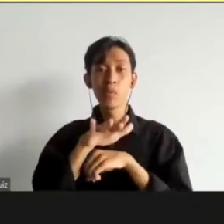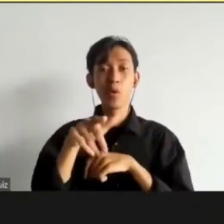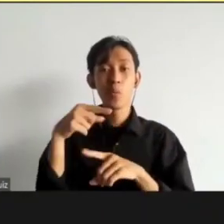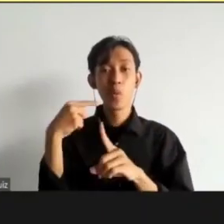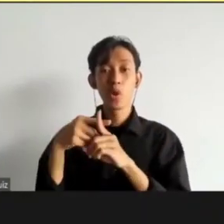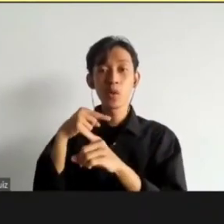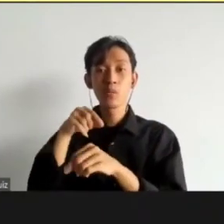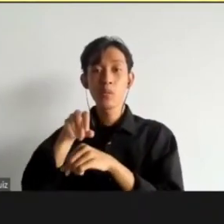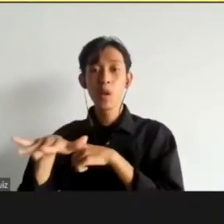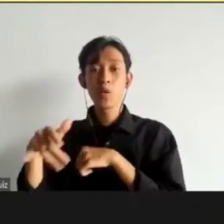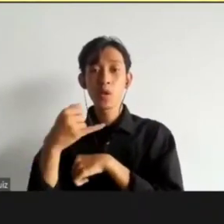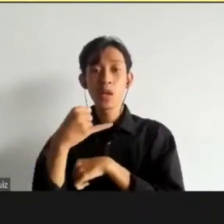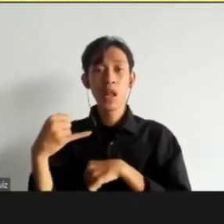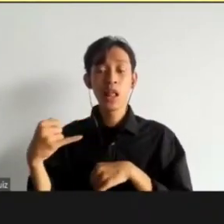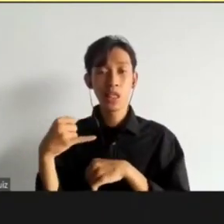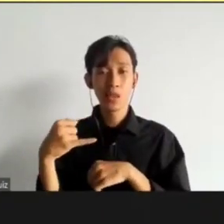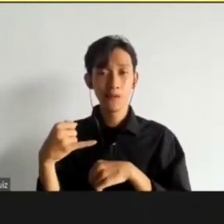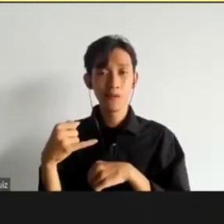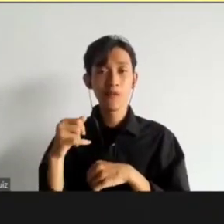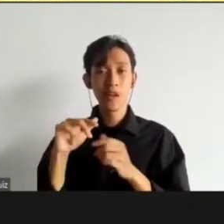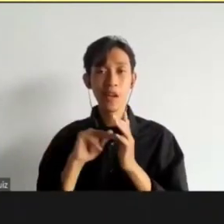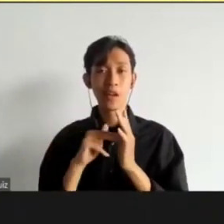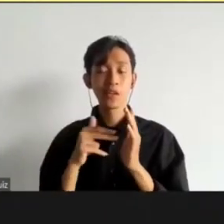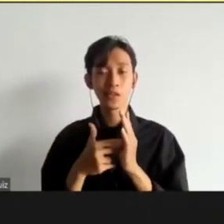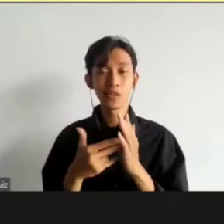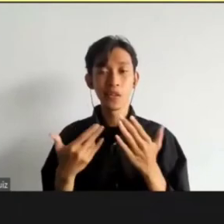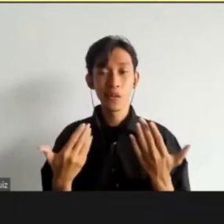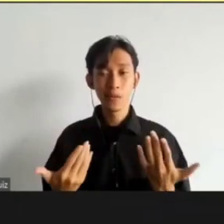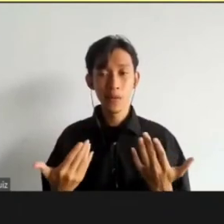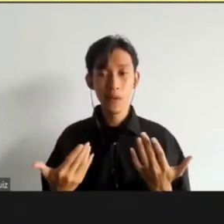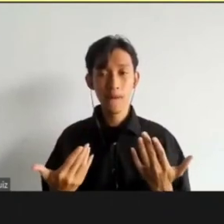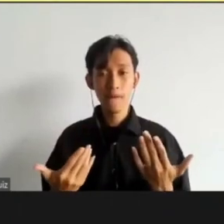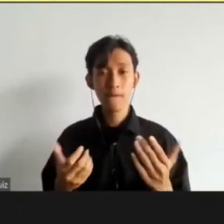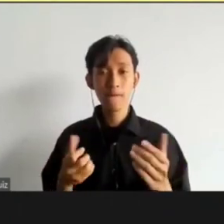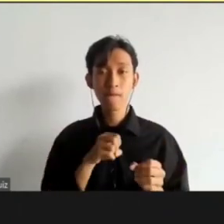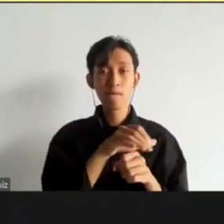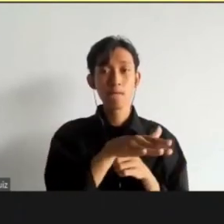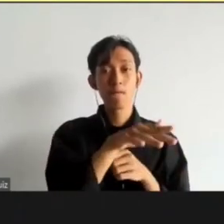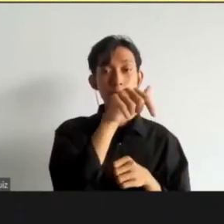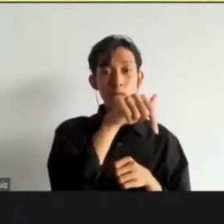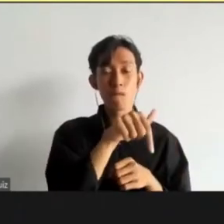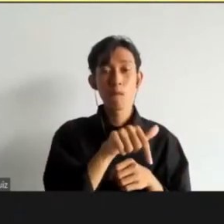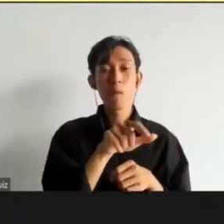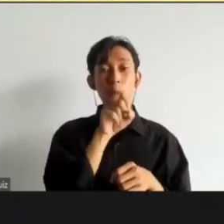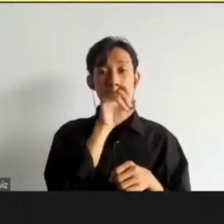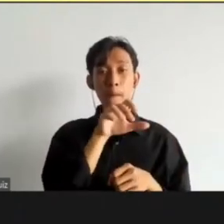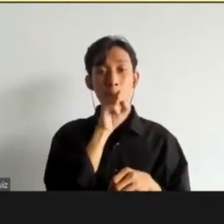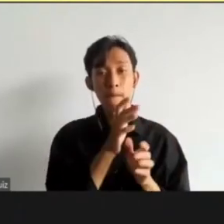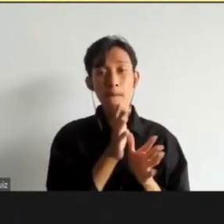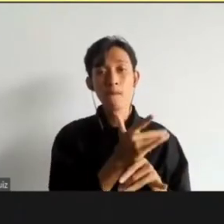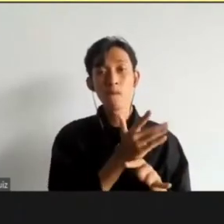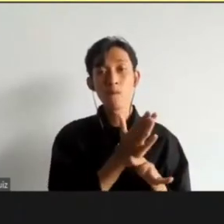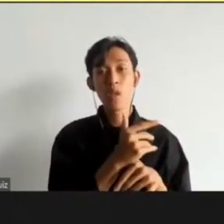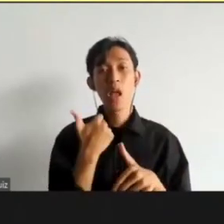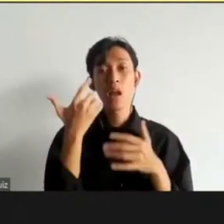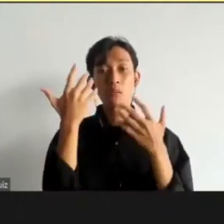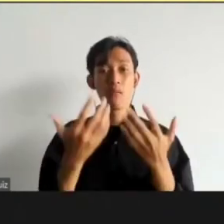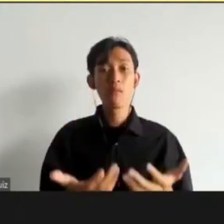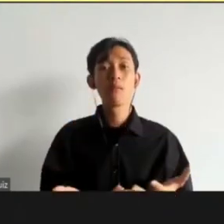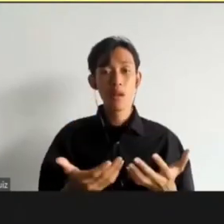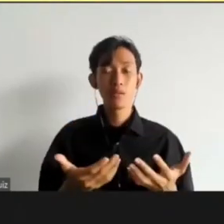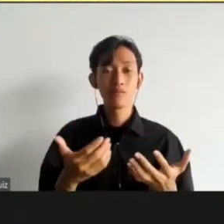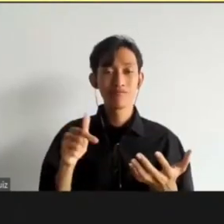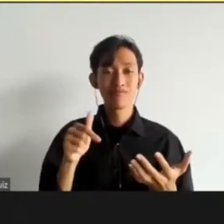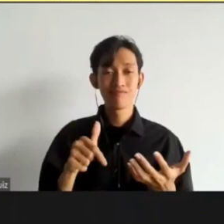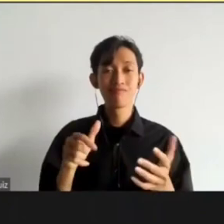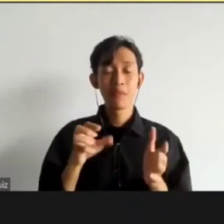negatifnya. Dimana dampak positif dari plea bargain itu tadi disampaikan berkali-kali dapat mengurangi beban perkara masuk ke pengadilan.